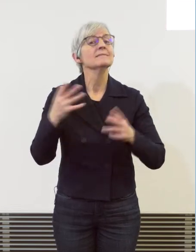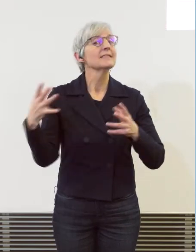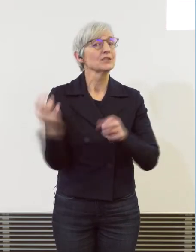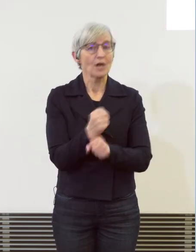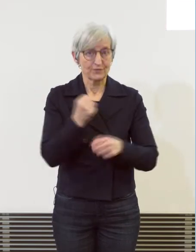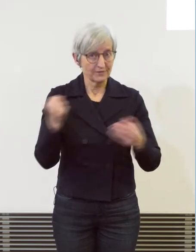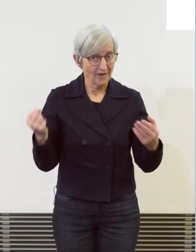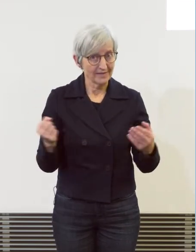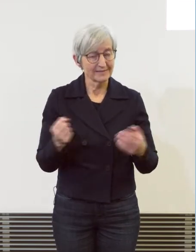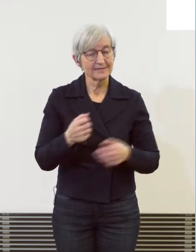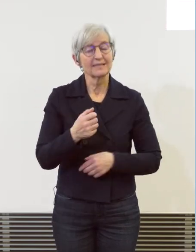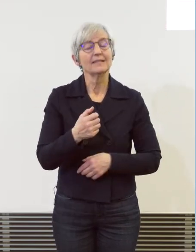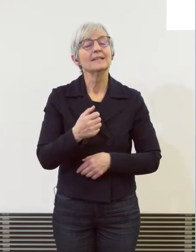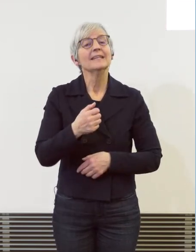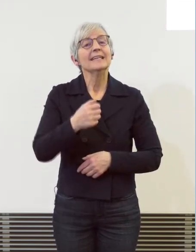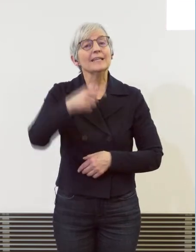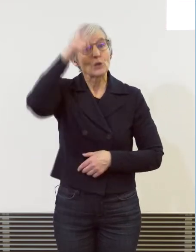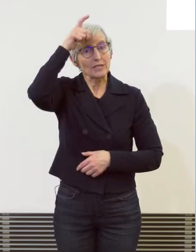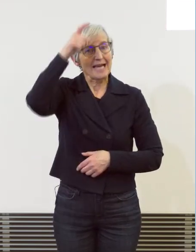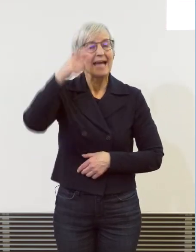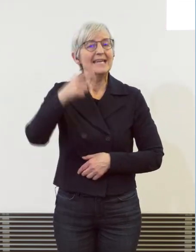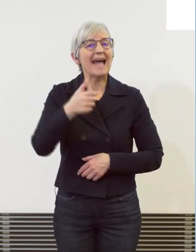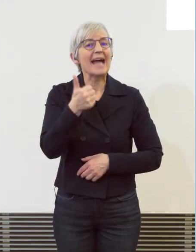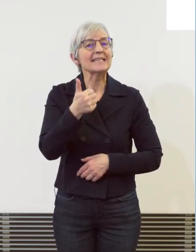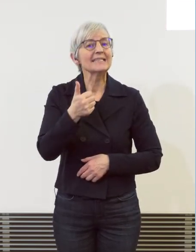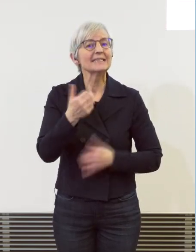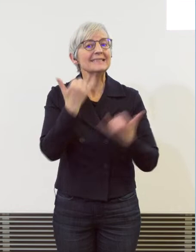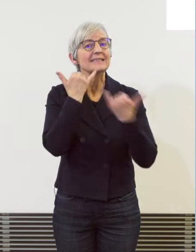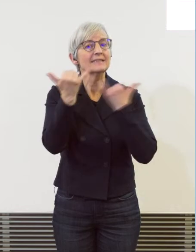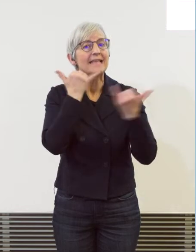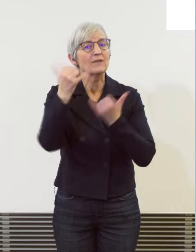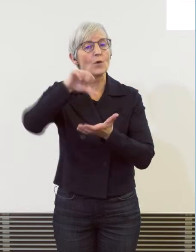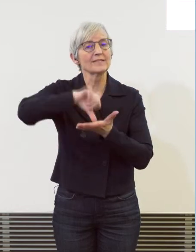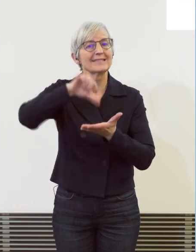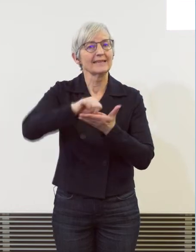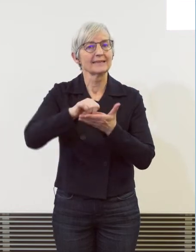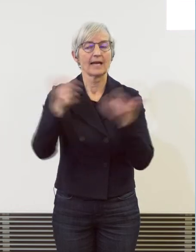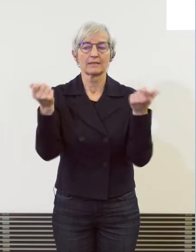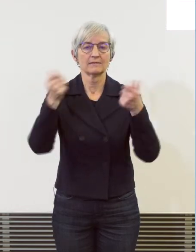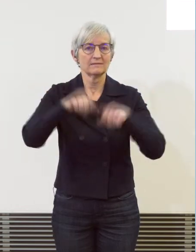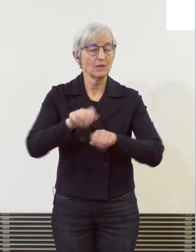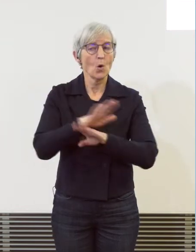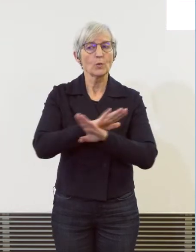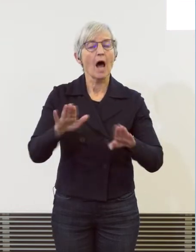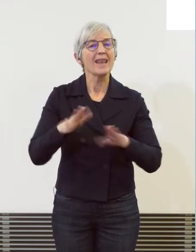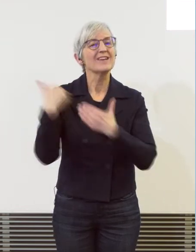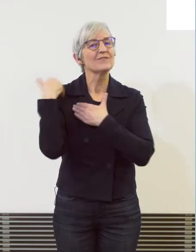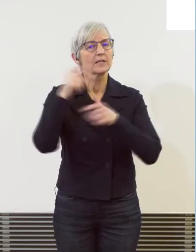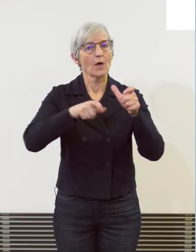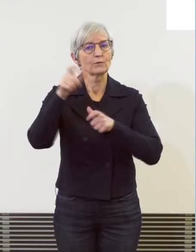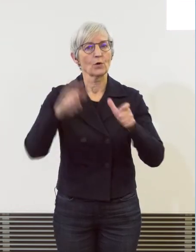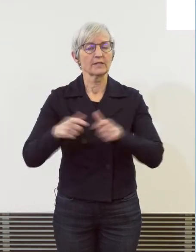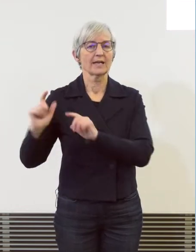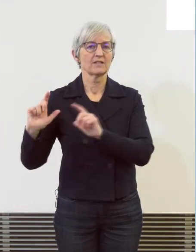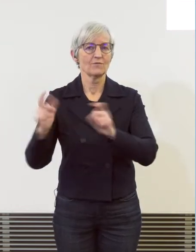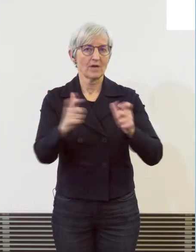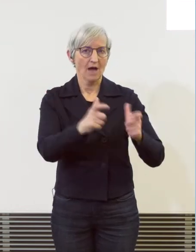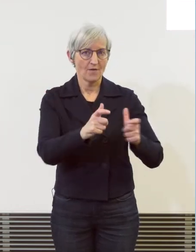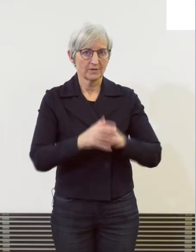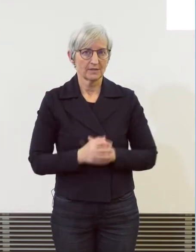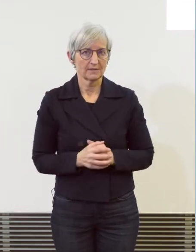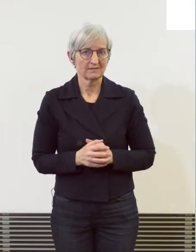in der Türkei ein Callcenter zu schliessen und sämtliche Verantwortlichen zu verhaften. Aber leider haben